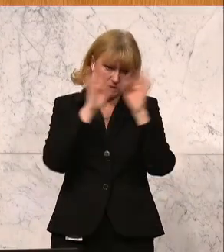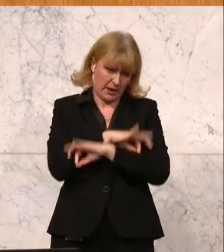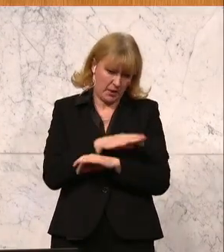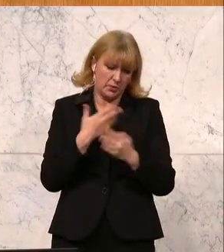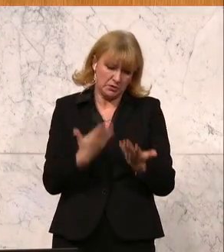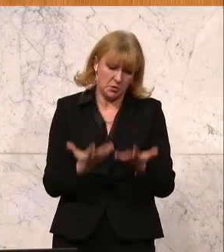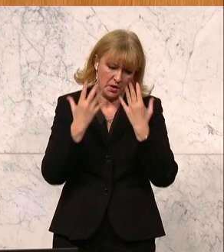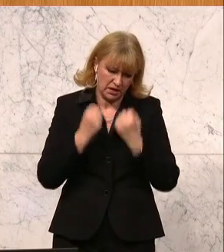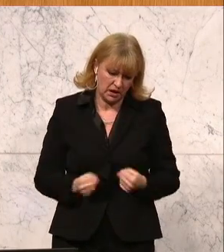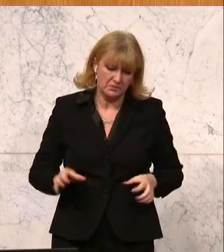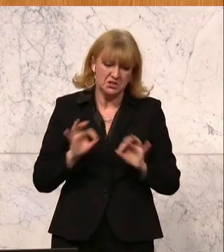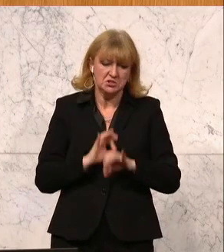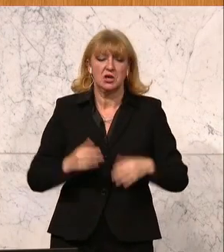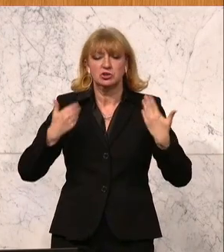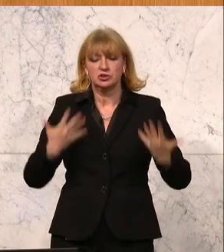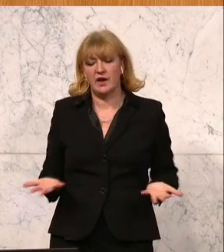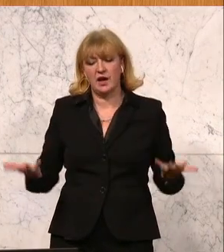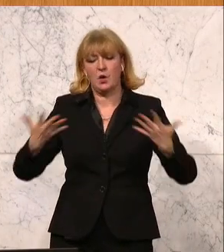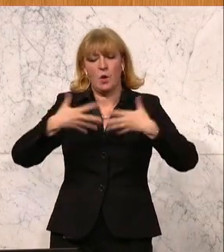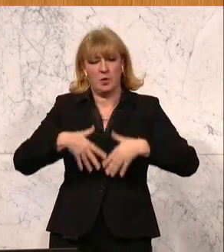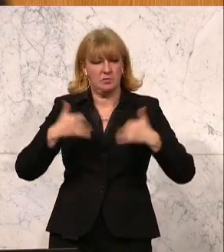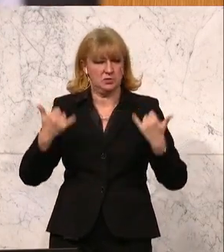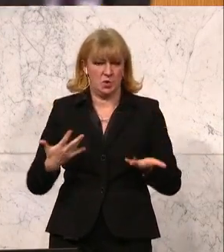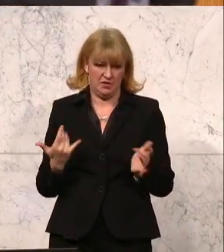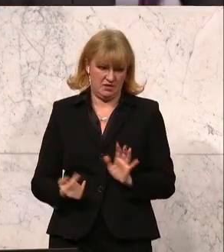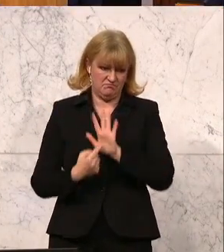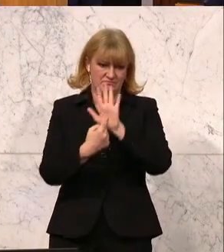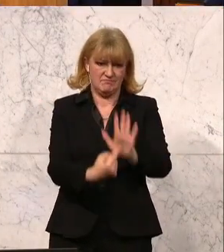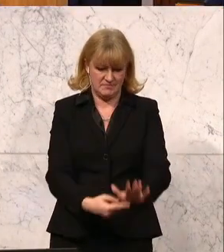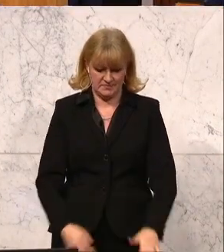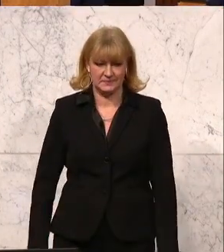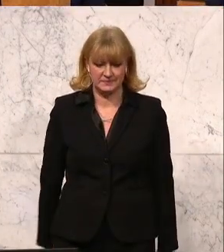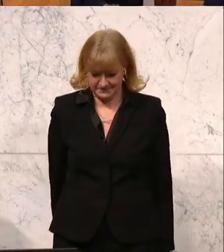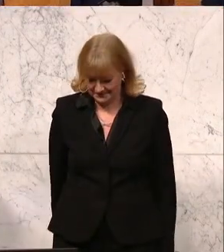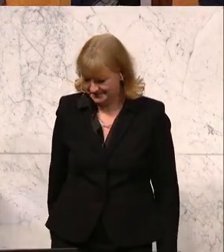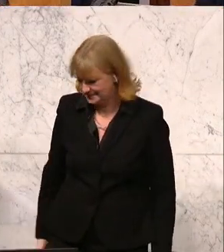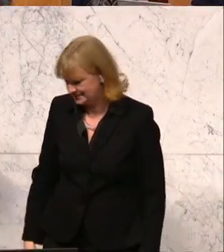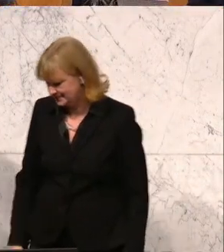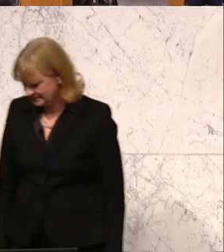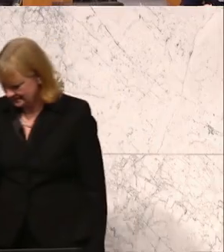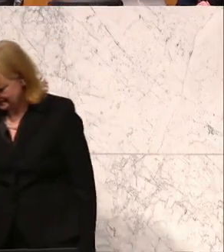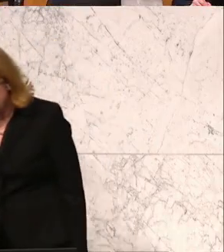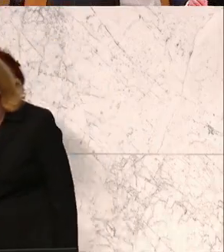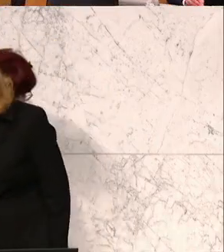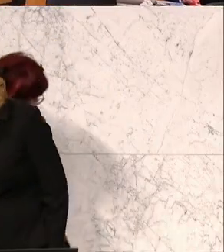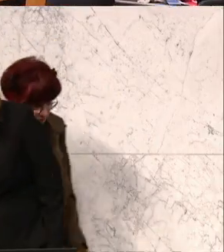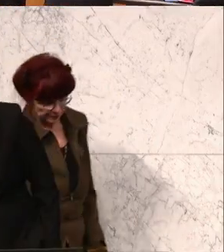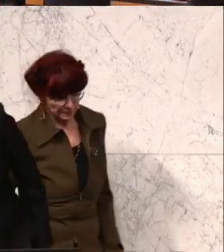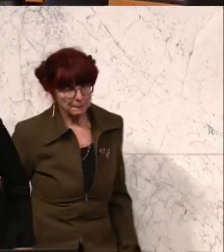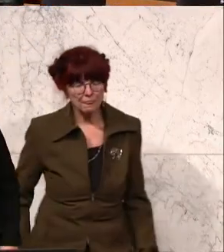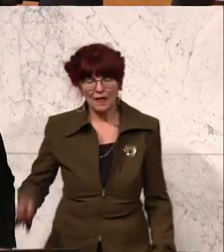eines sehr schwachen Kompromisses, den Sie hier heute vorlegen. Ein sehr schwacher Kompromiss sei das